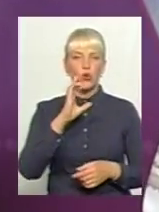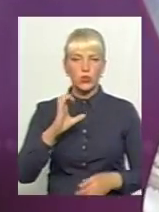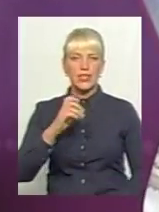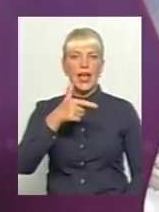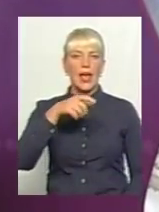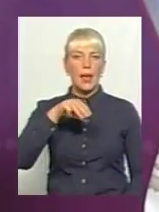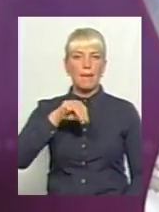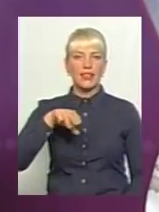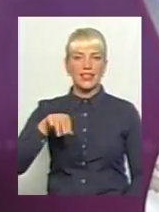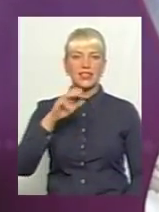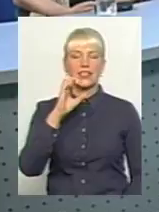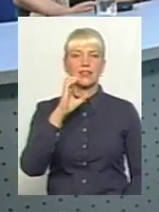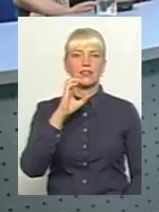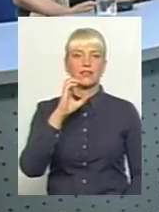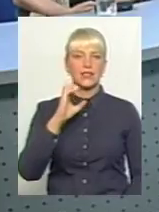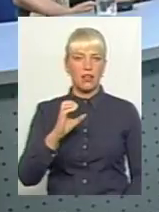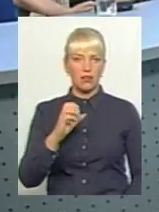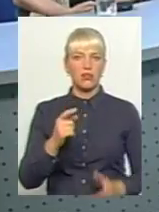взагалі, пане Олександрі?